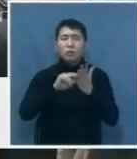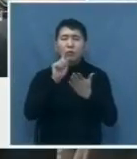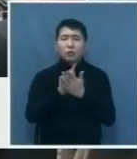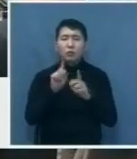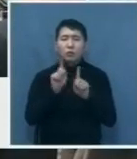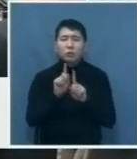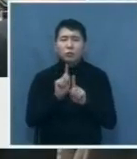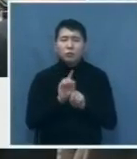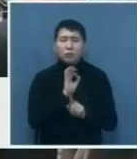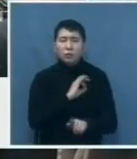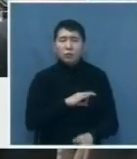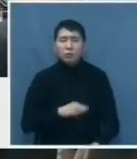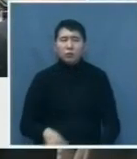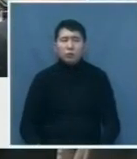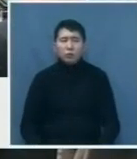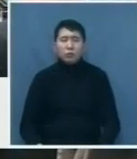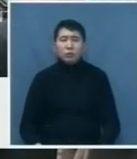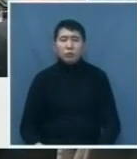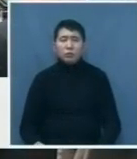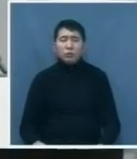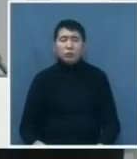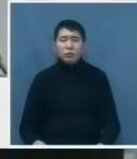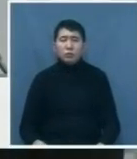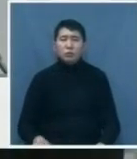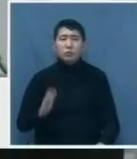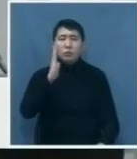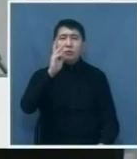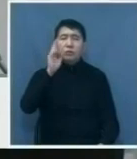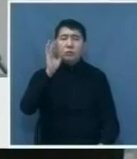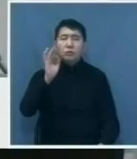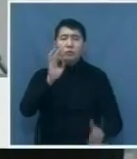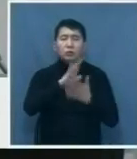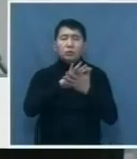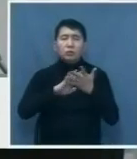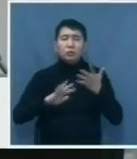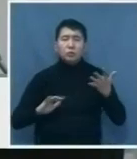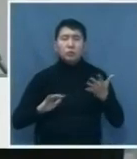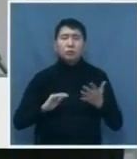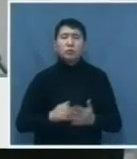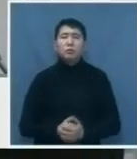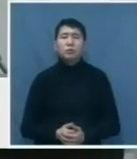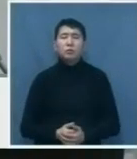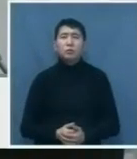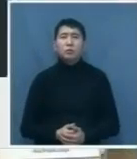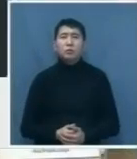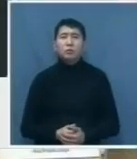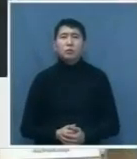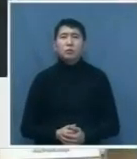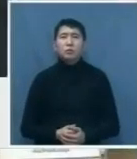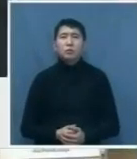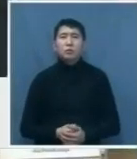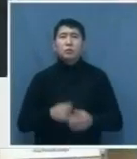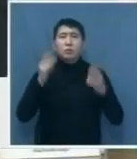Заместитель Акима области Алмасхан Сматлаев подчеркнул, что в Восточный Казахстан продолжит вносить конкретные предложения и предпринимать